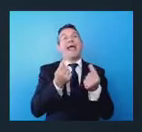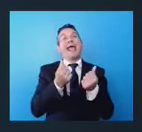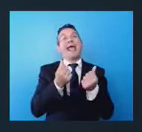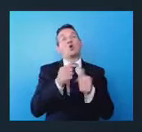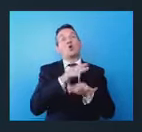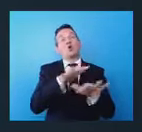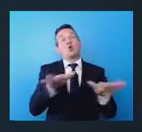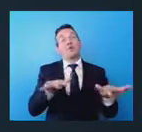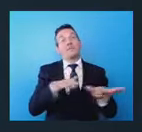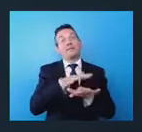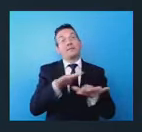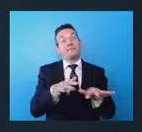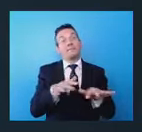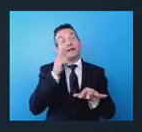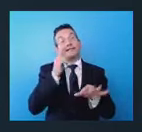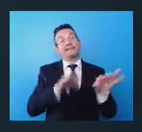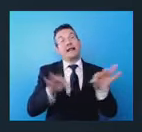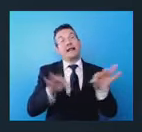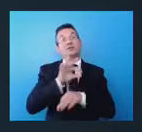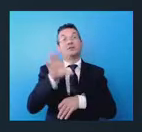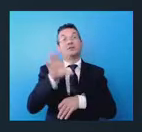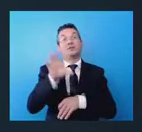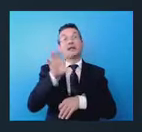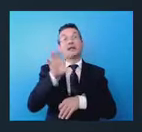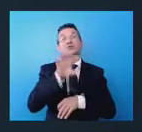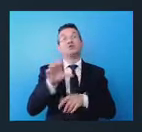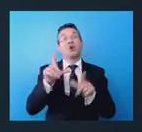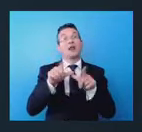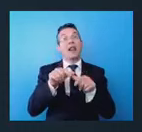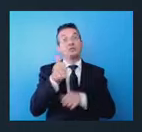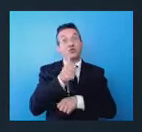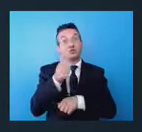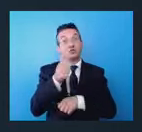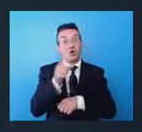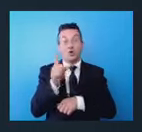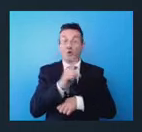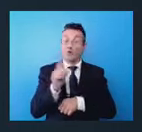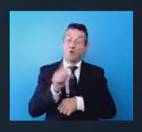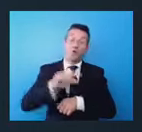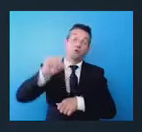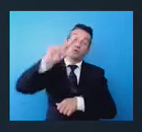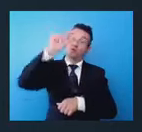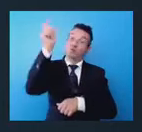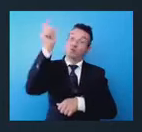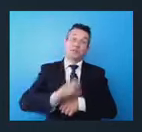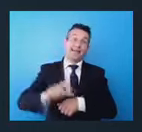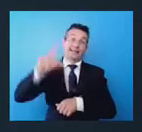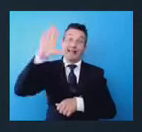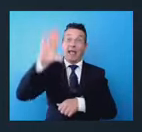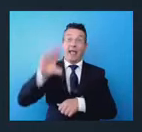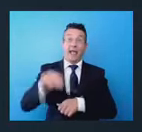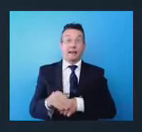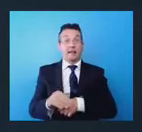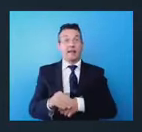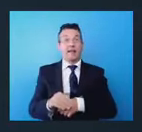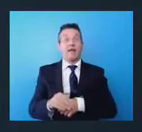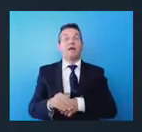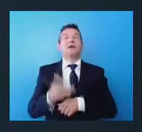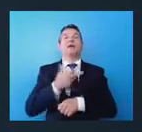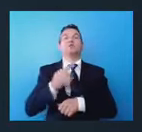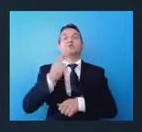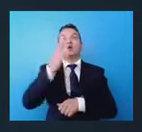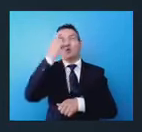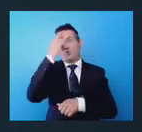non solo della regione Lazio ma deve essere una scelta strategica di un paese che ha un suo ruolo e una sua vocazione